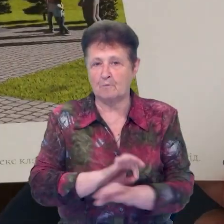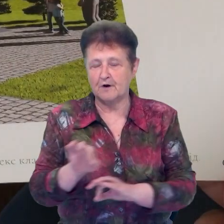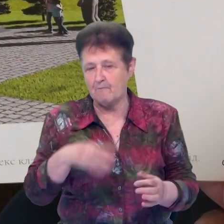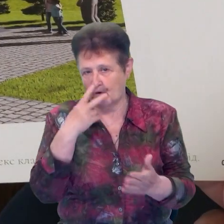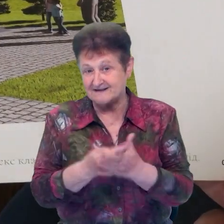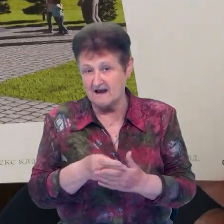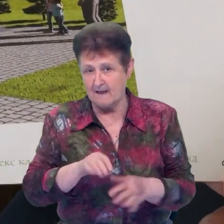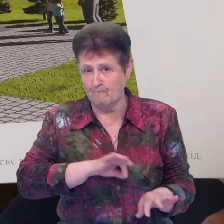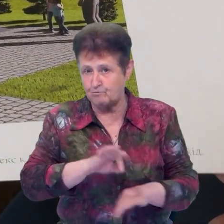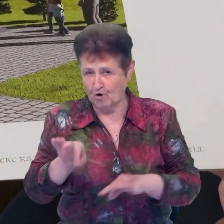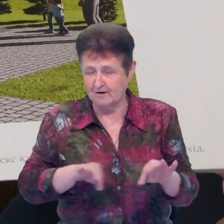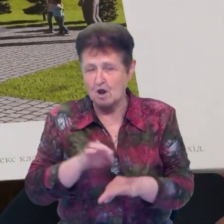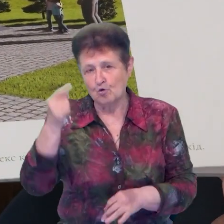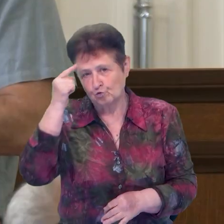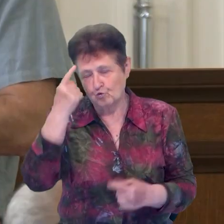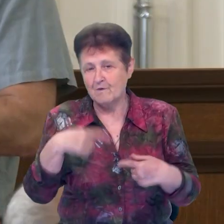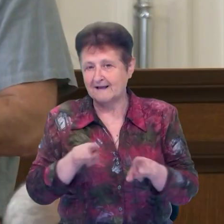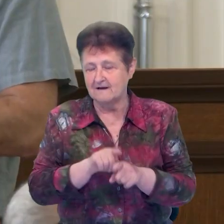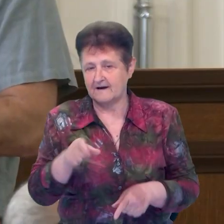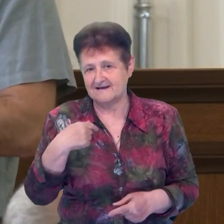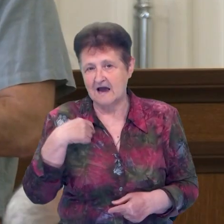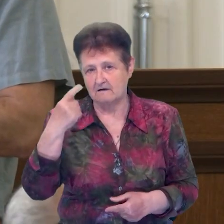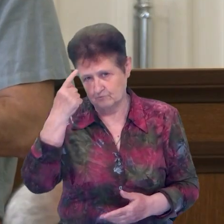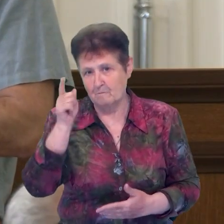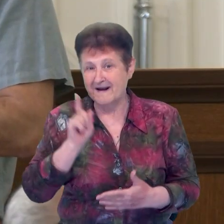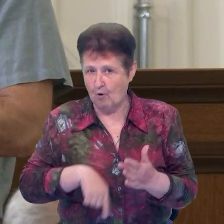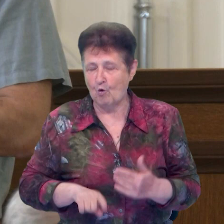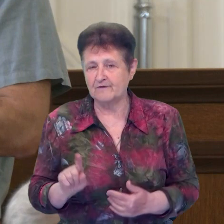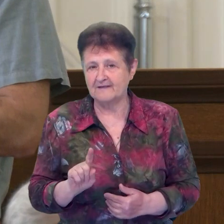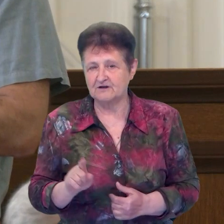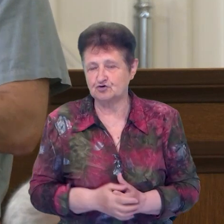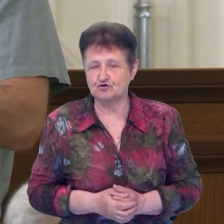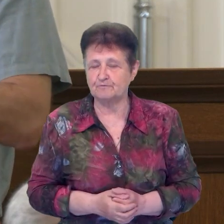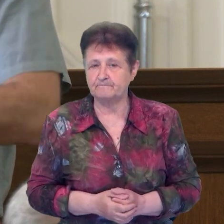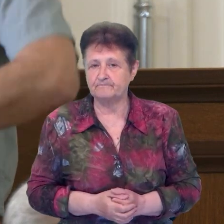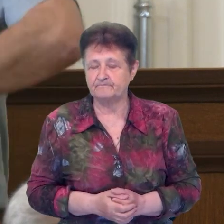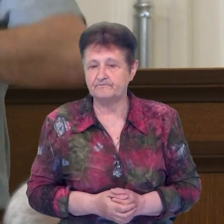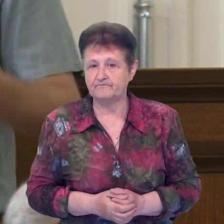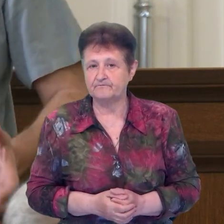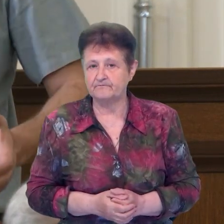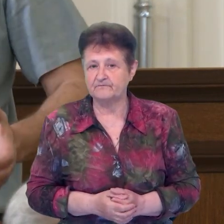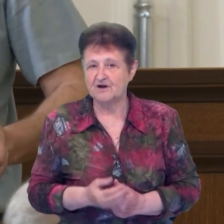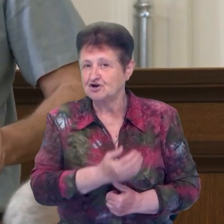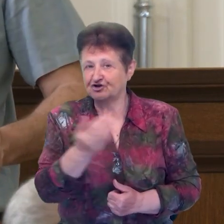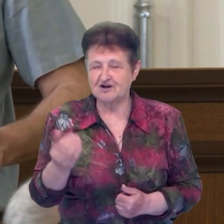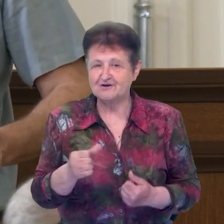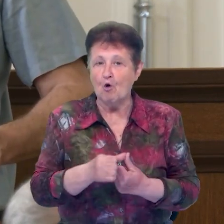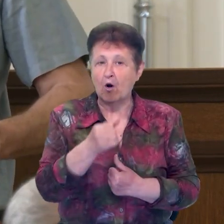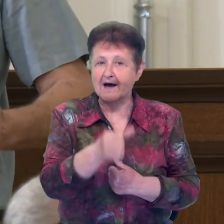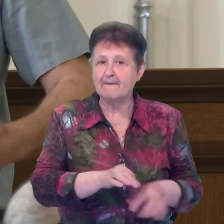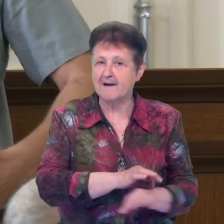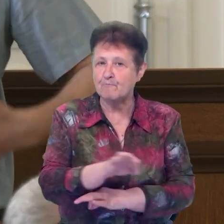презентували архітектори, думка історика така. Я переконаний, що чийсь окремий проєкт,